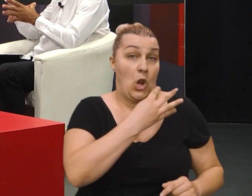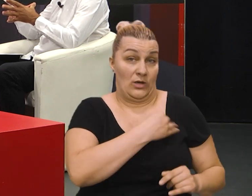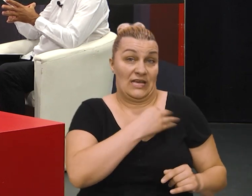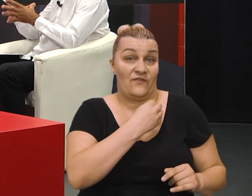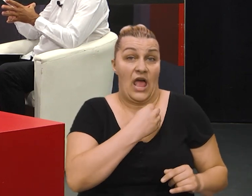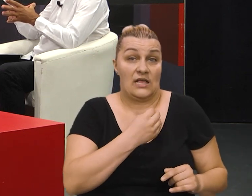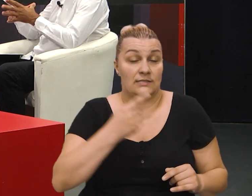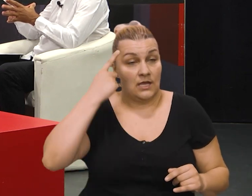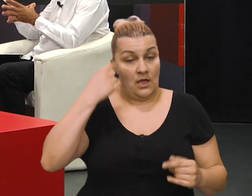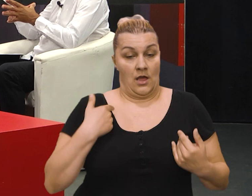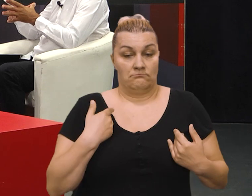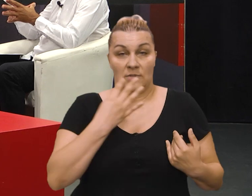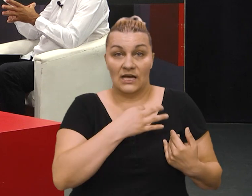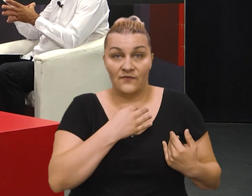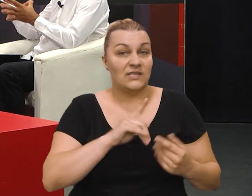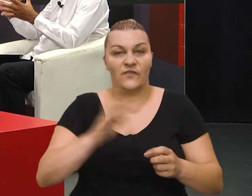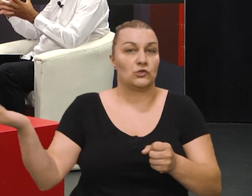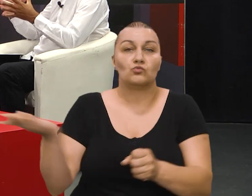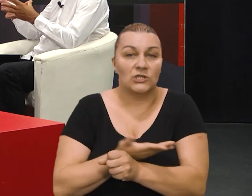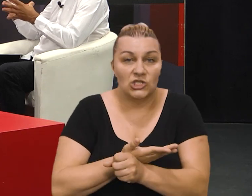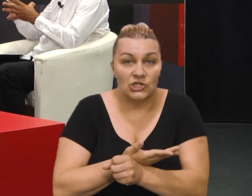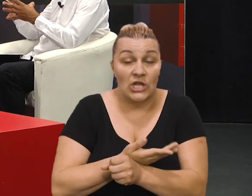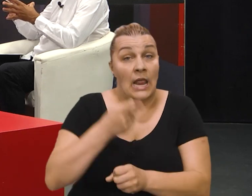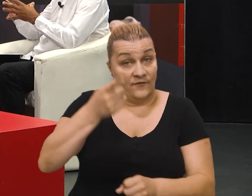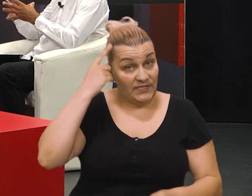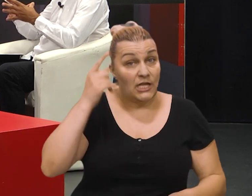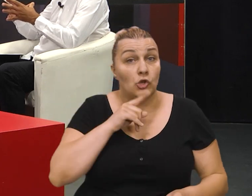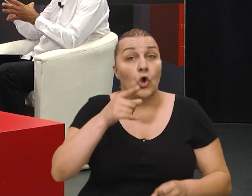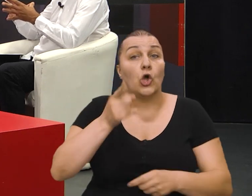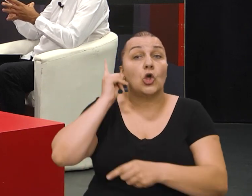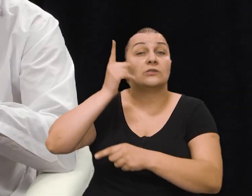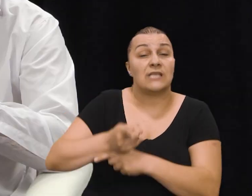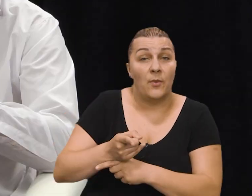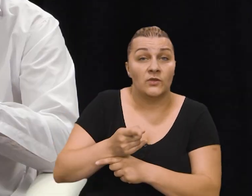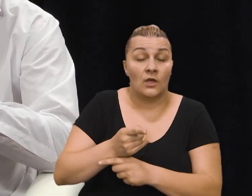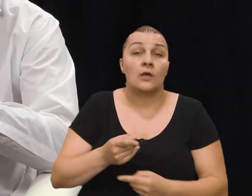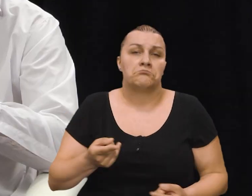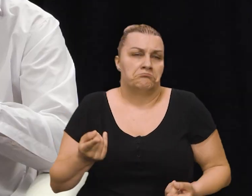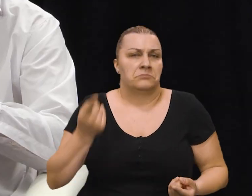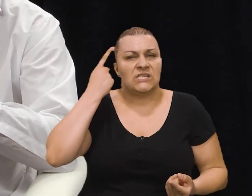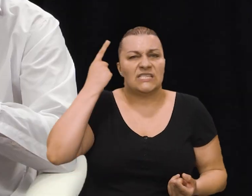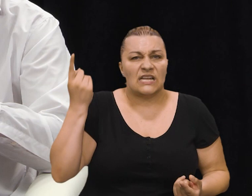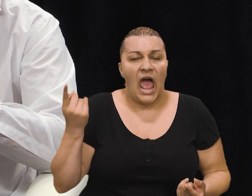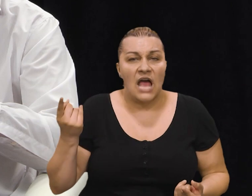uništeno. Znate li osobno tko su ti nalogodavci, u ko su tu izvršitelji? Pa zna se, zapovjednik